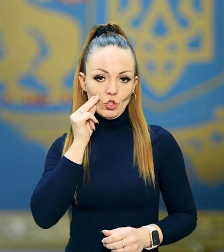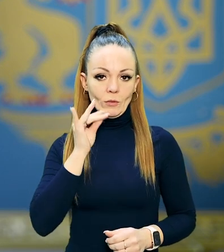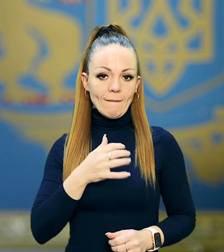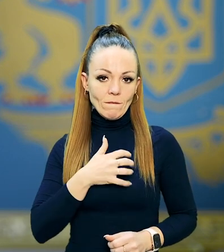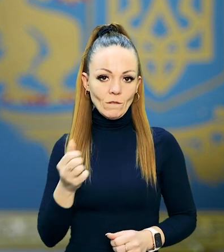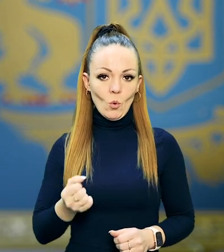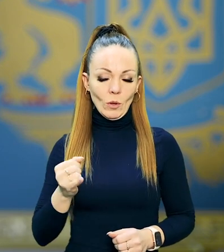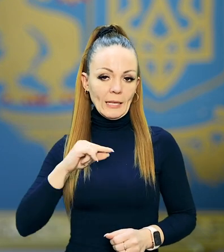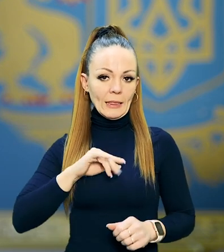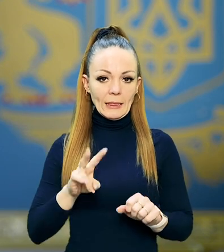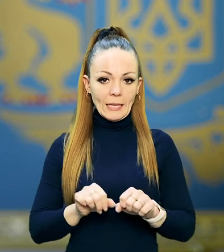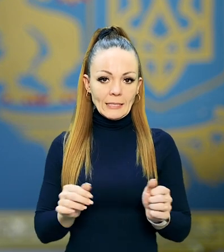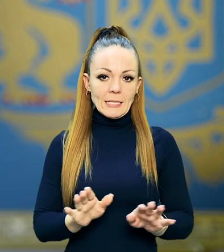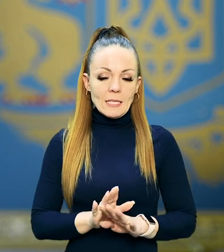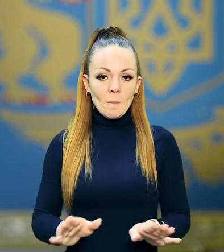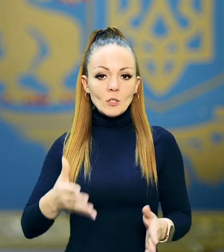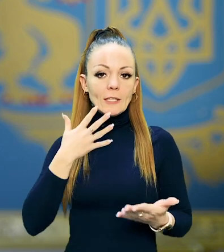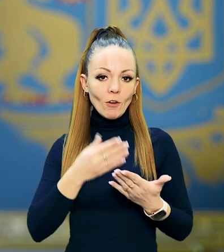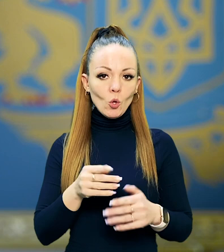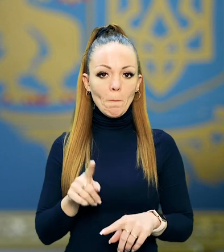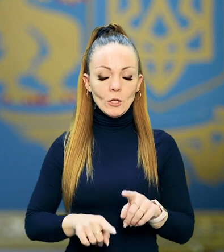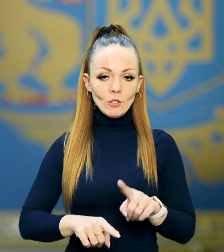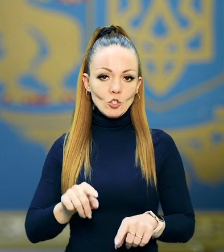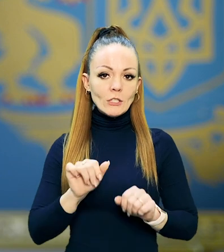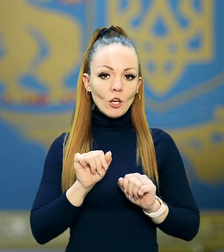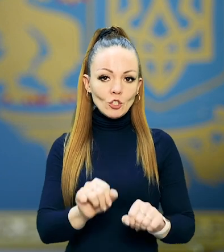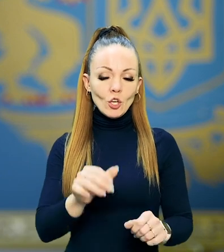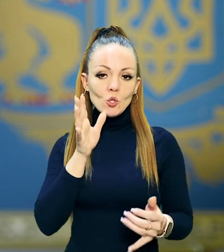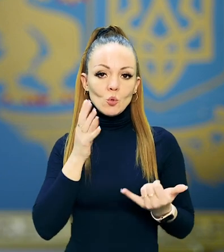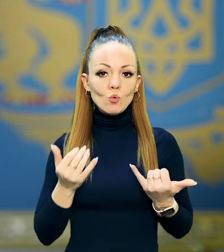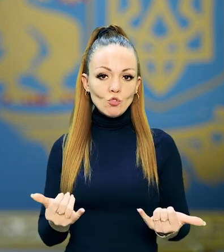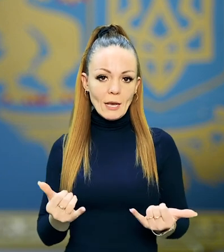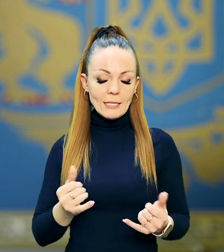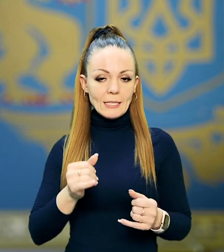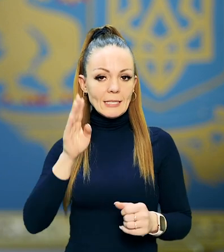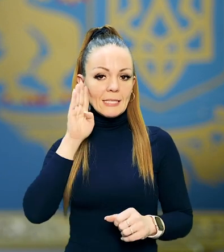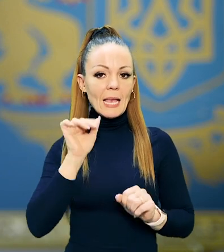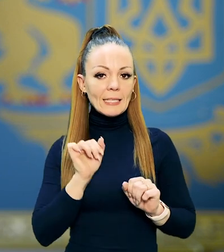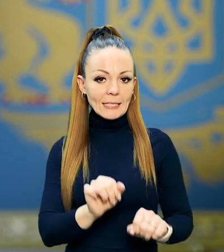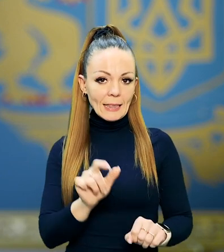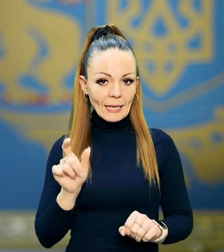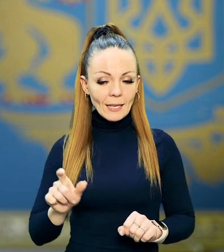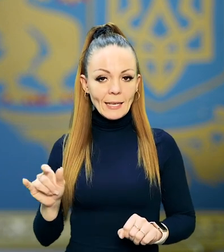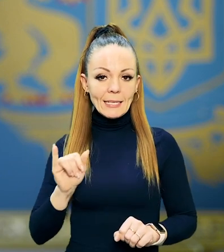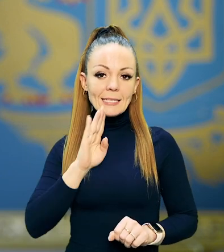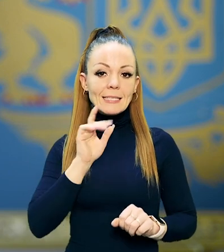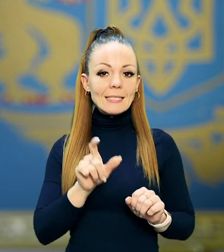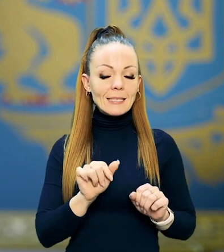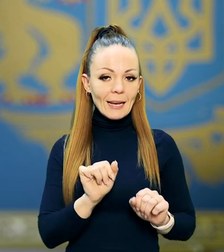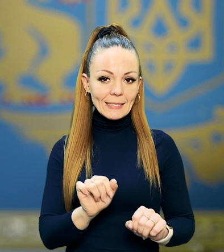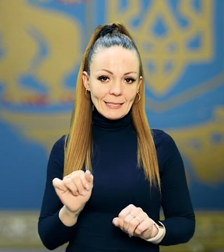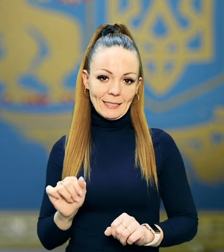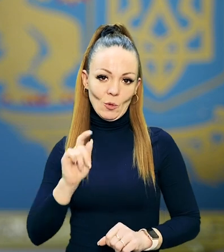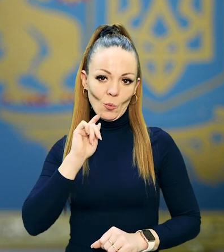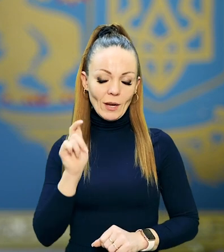волею і незламністю свою батьківщину захищають сучасні захисники і захисниці